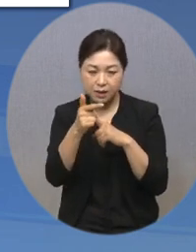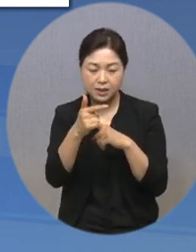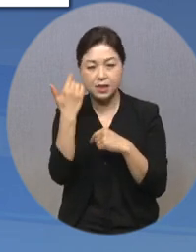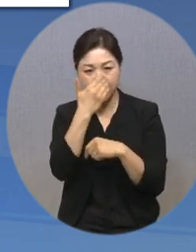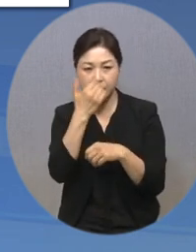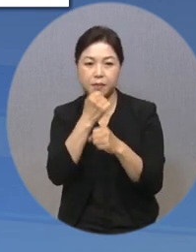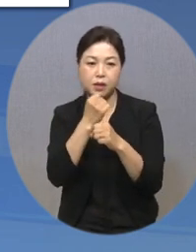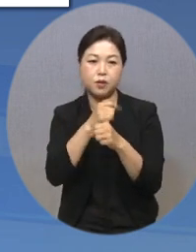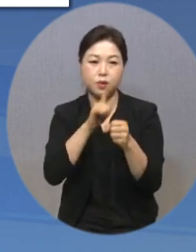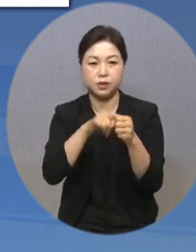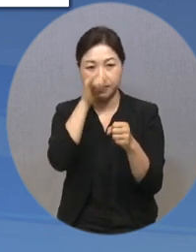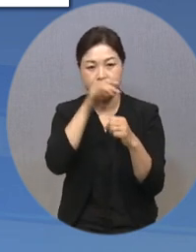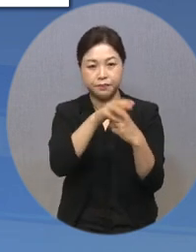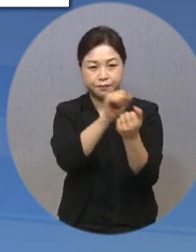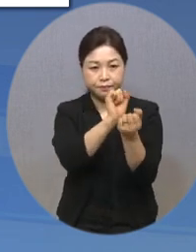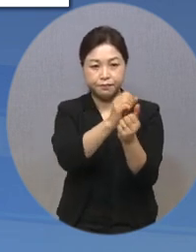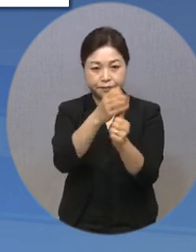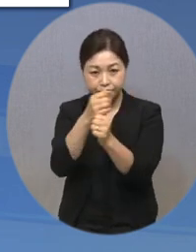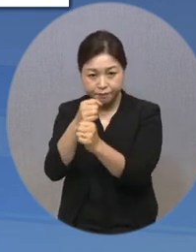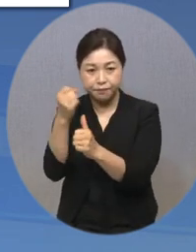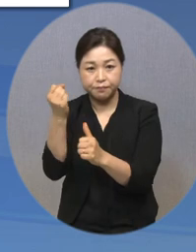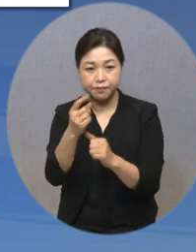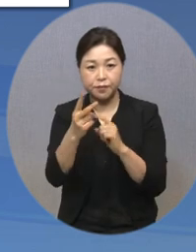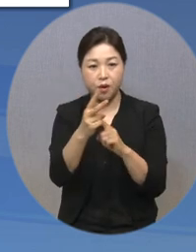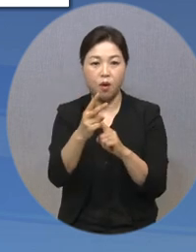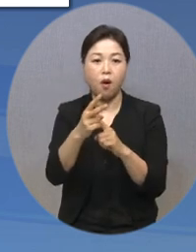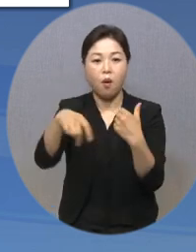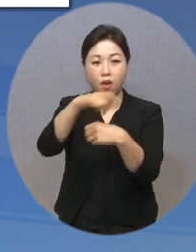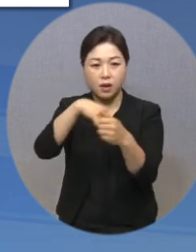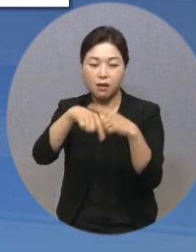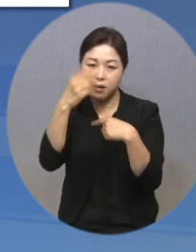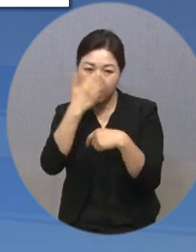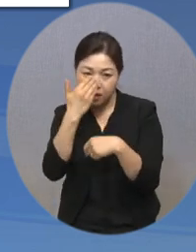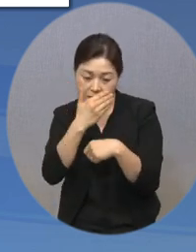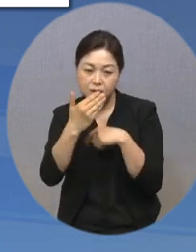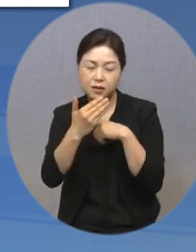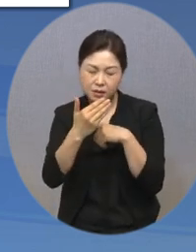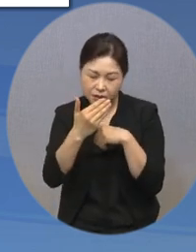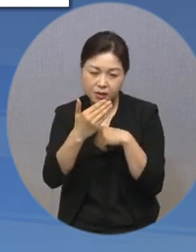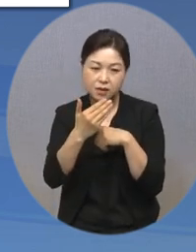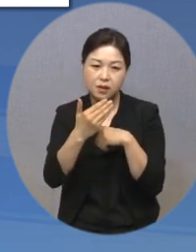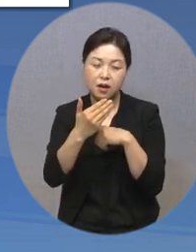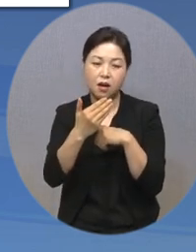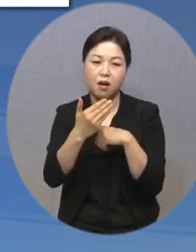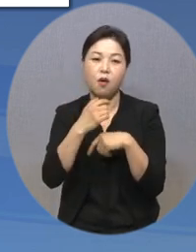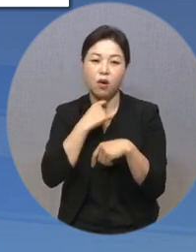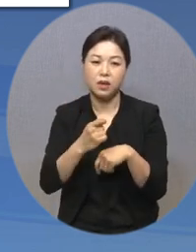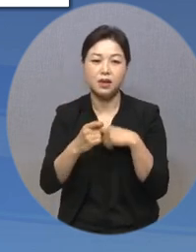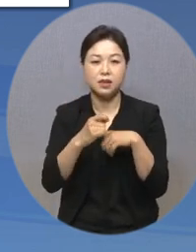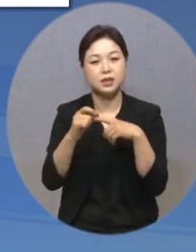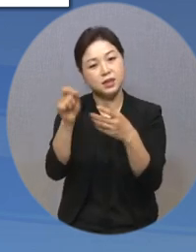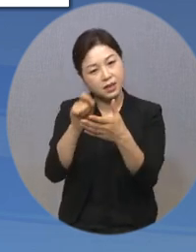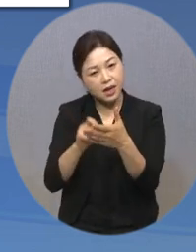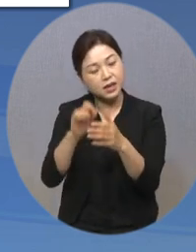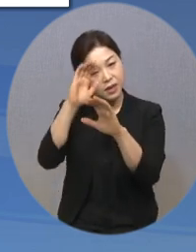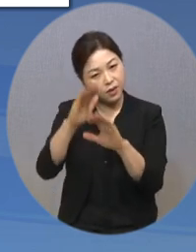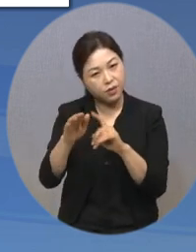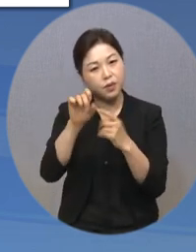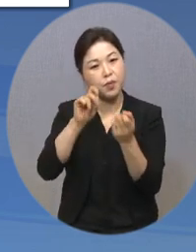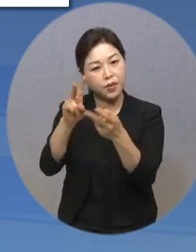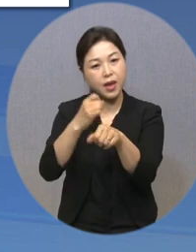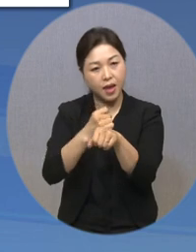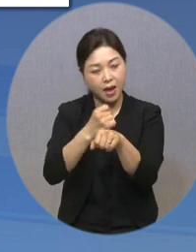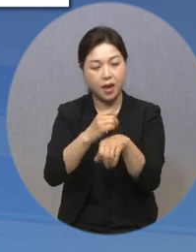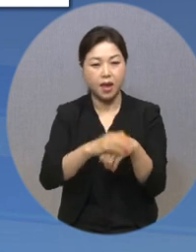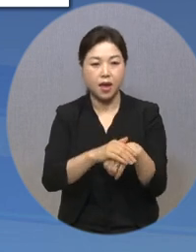조개잡이 등의 갯벌 체험과 더불어 환경 정화 활동을 희망하는 사연을 적어 신청하면 됩니다. 이벤트에 선정된